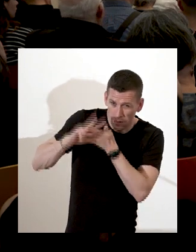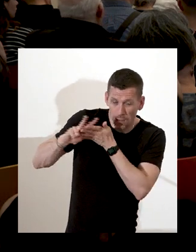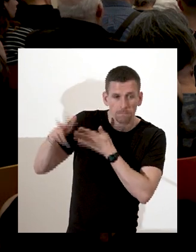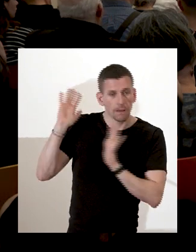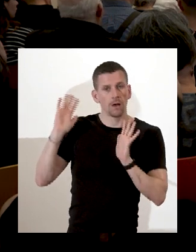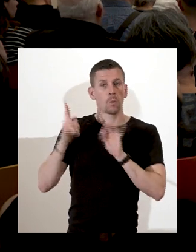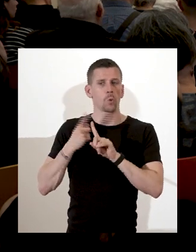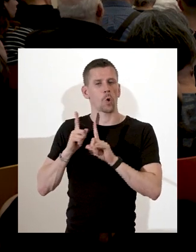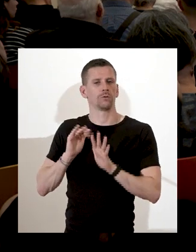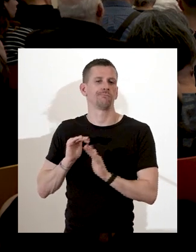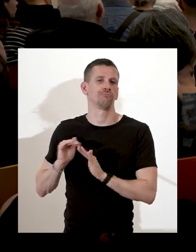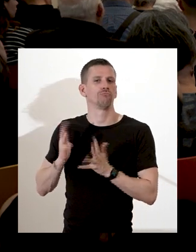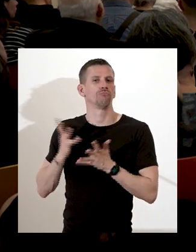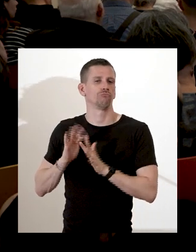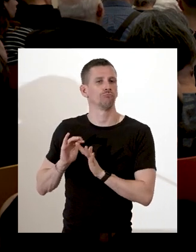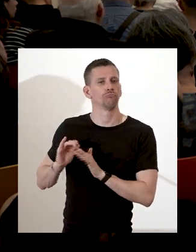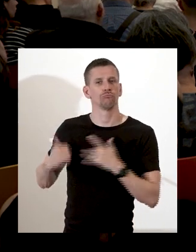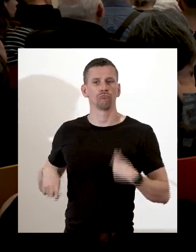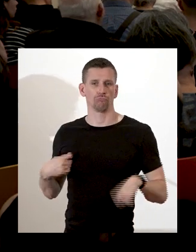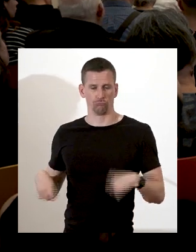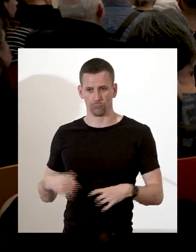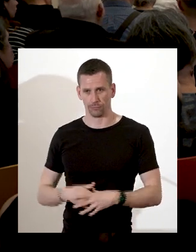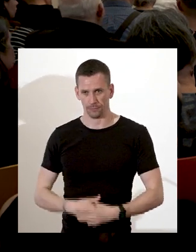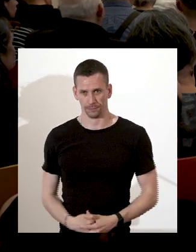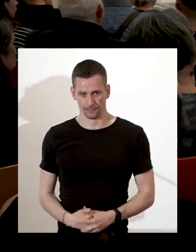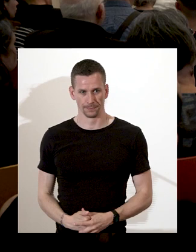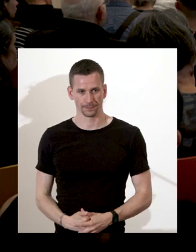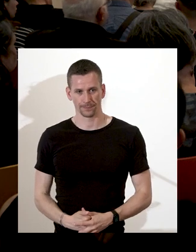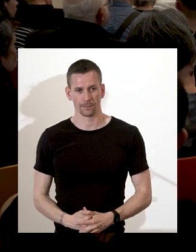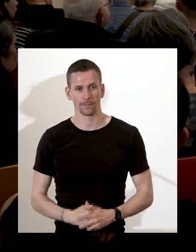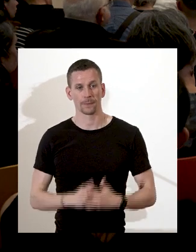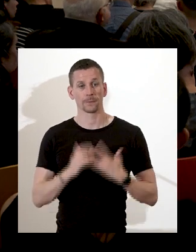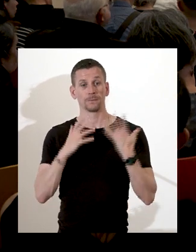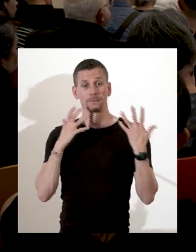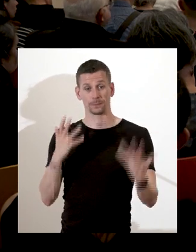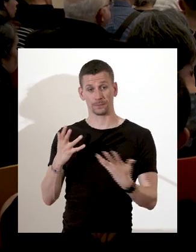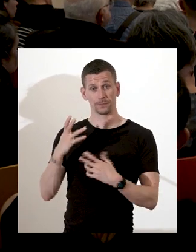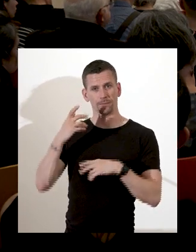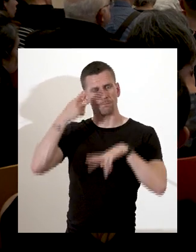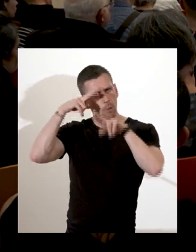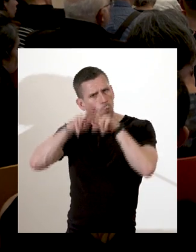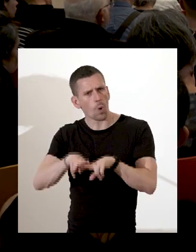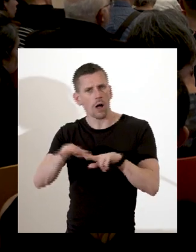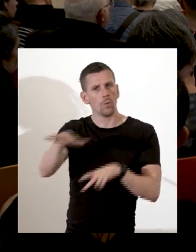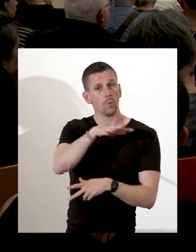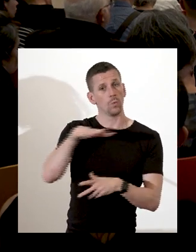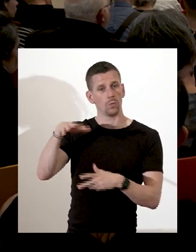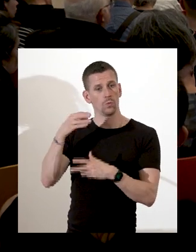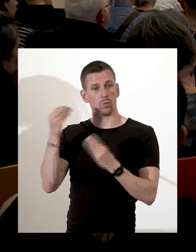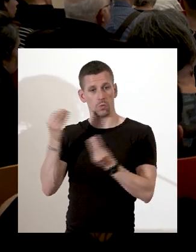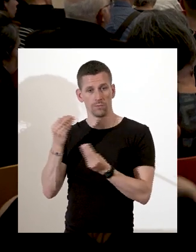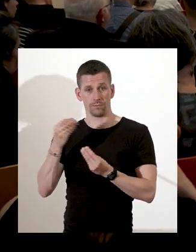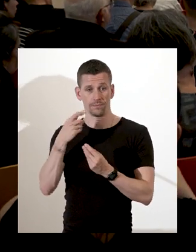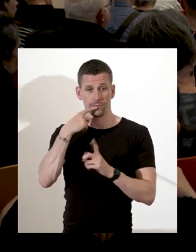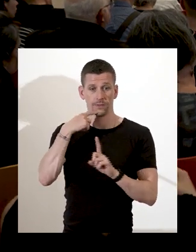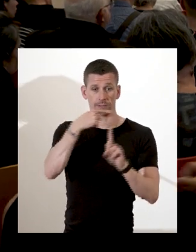Alors, revenons sur ce mémorial que je vais décrire rapidement. Donc, il est situé déjà à l'emplacement d'un cimetière africain, en plein cœur